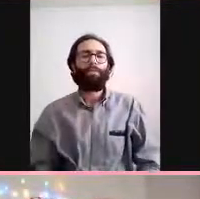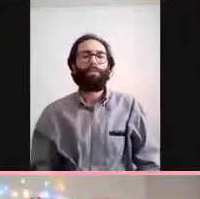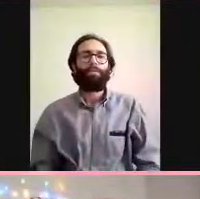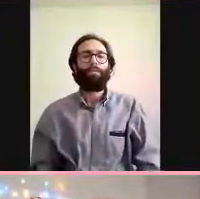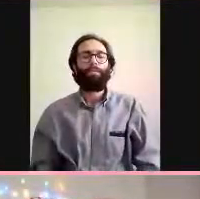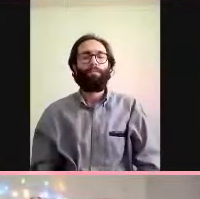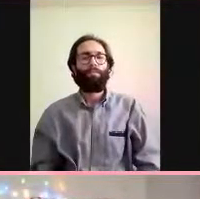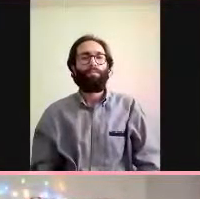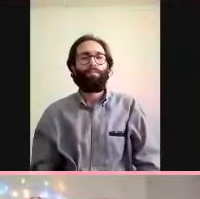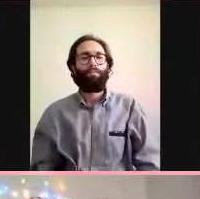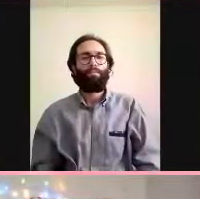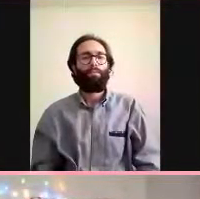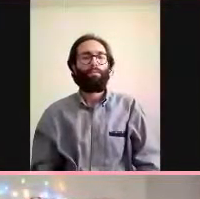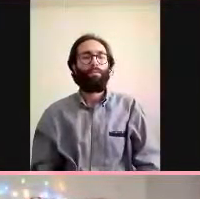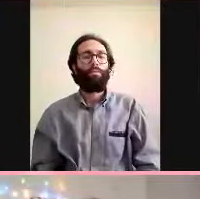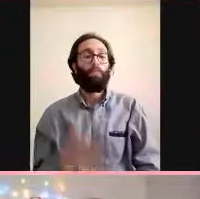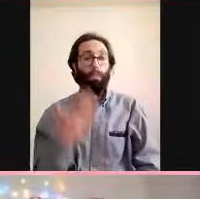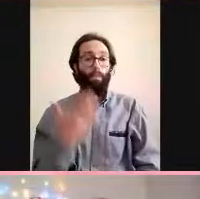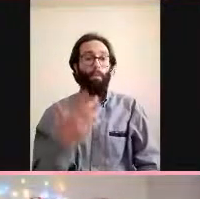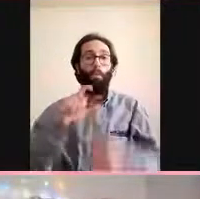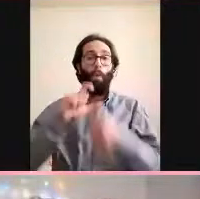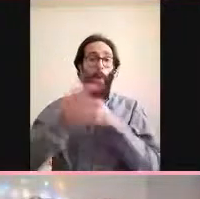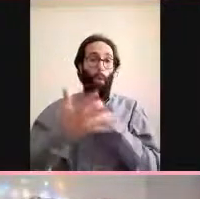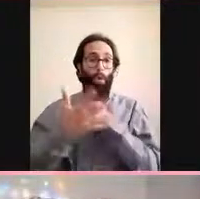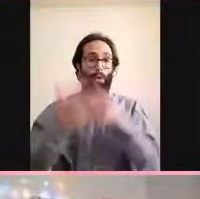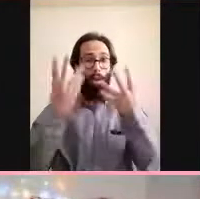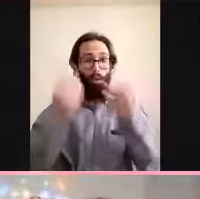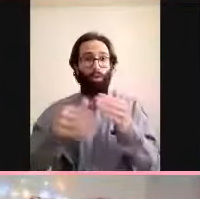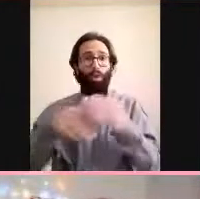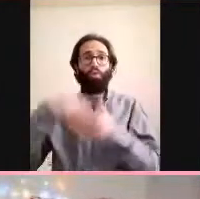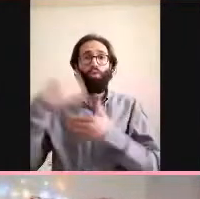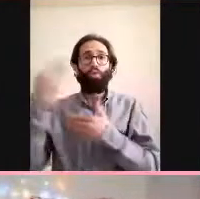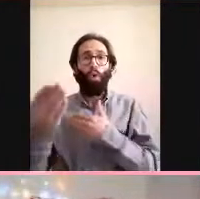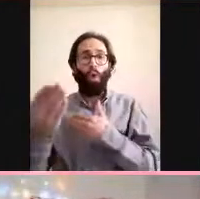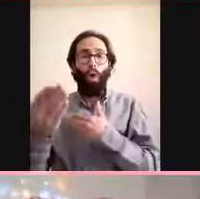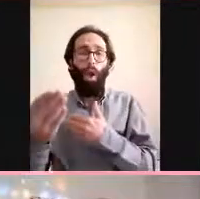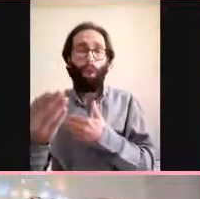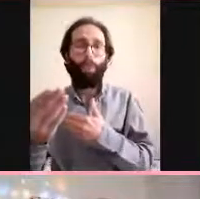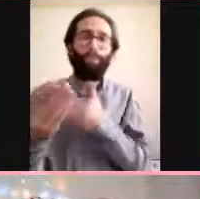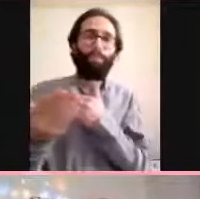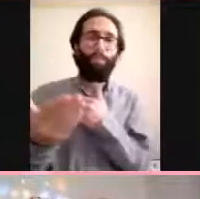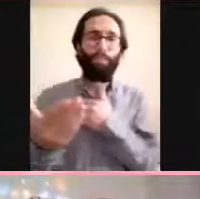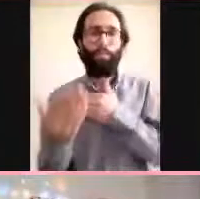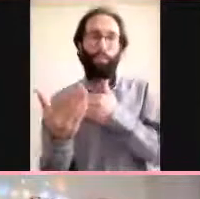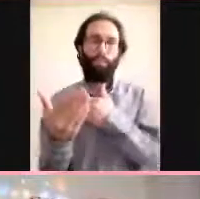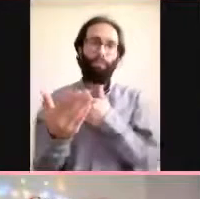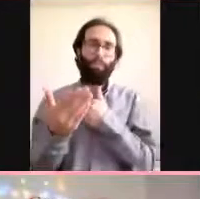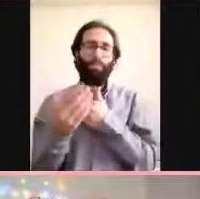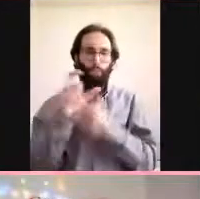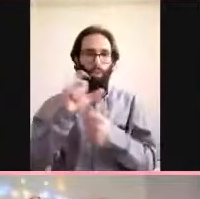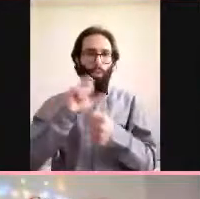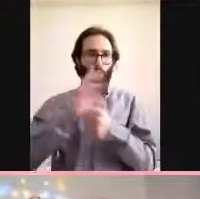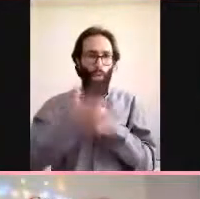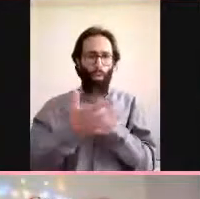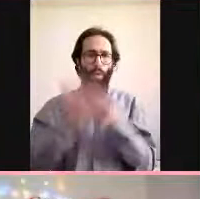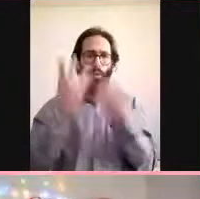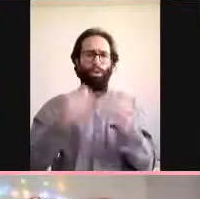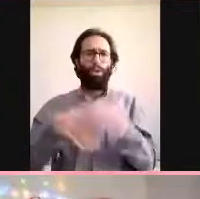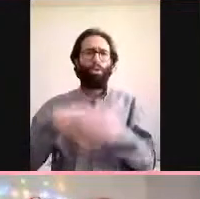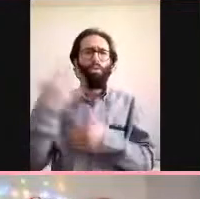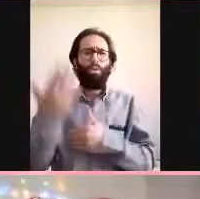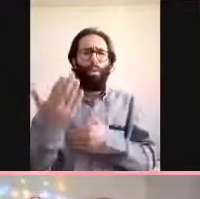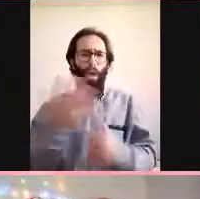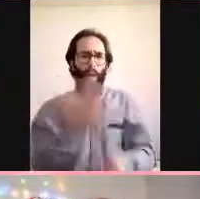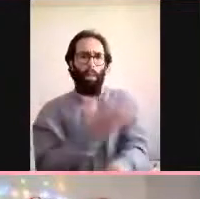ki Covid atlattıktan sonra anneannesindeymiş bu olay anneannemde tansiyon düşmesi ve ara ara baş ağrıları yüz